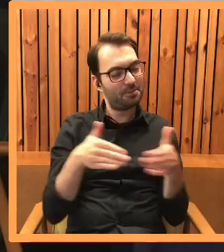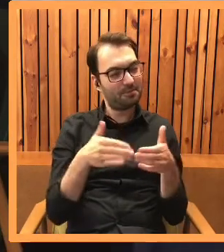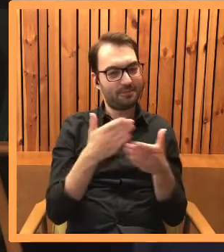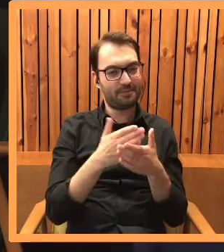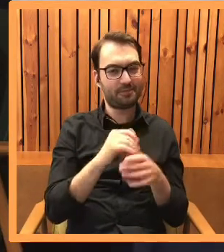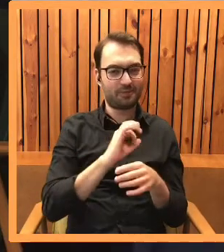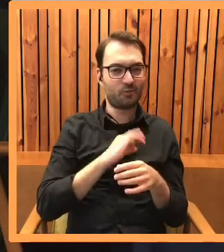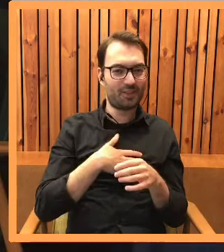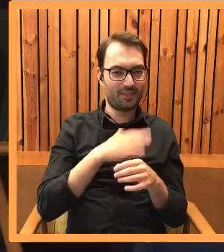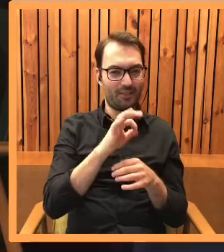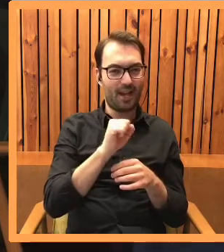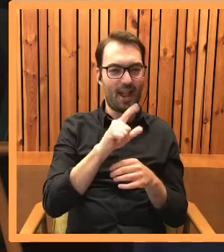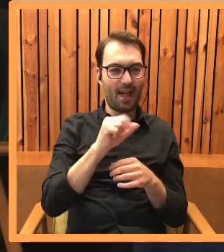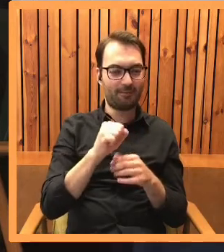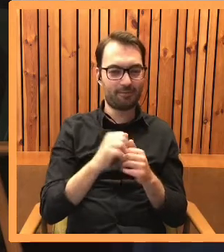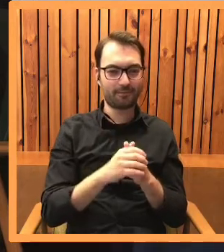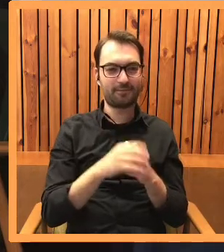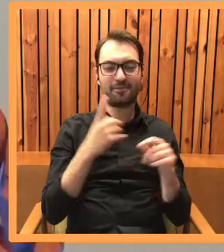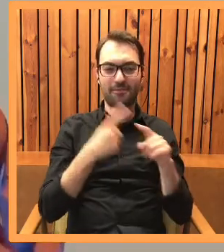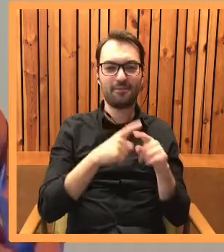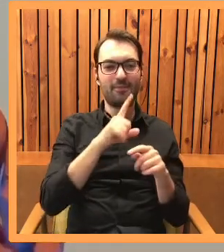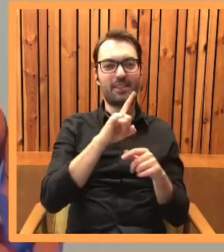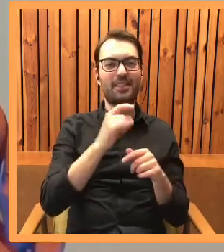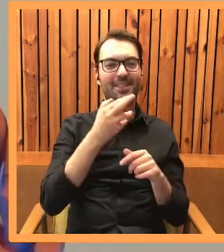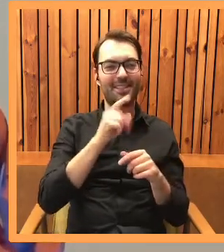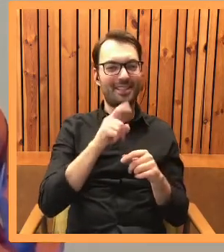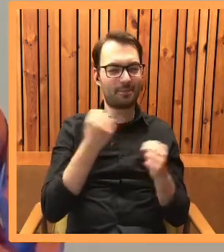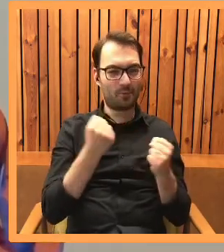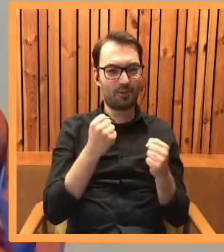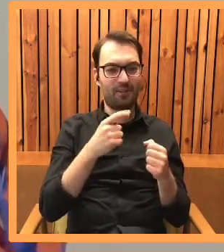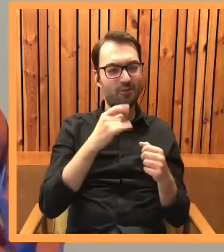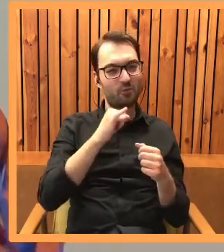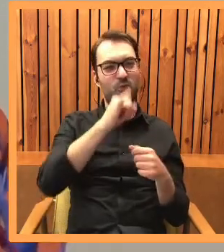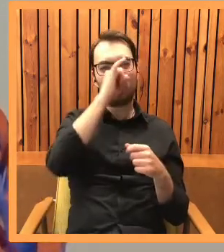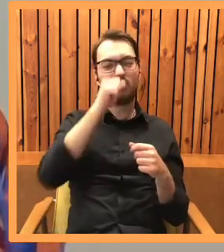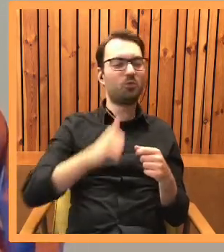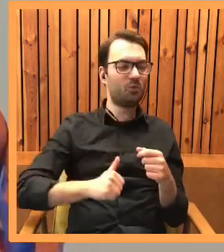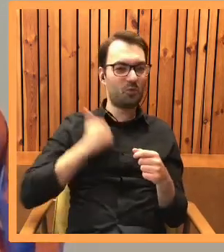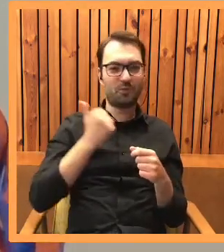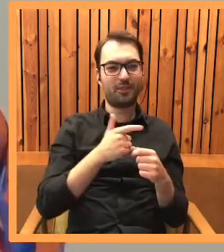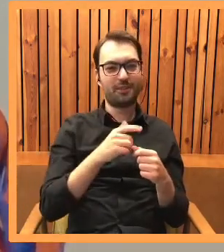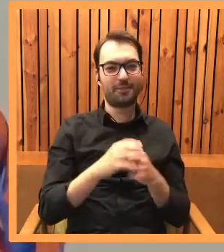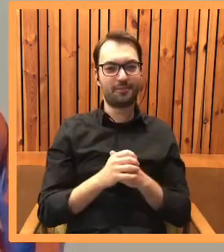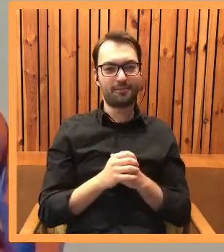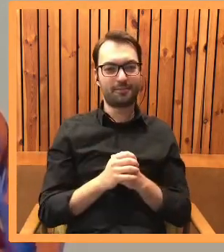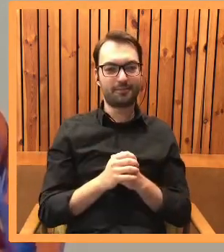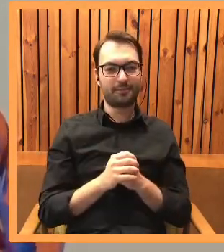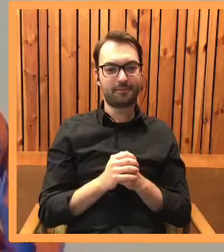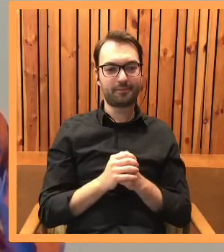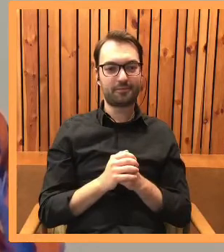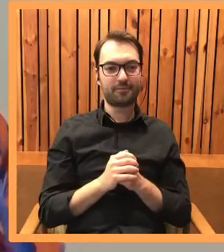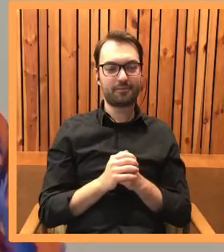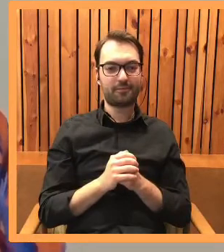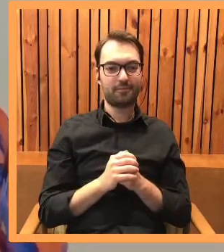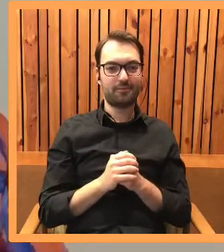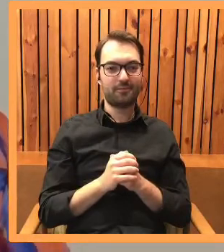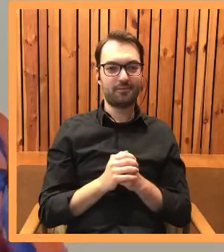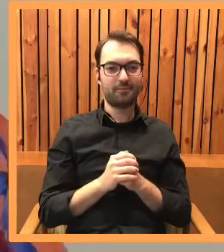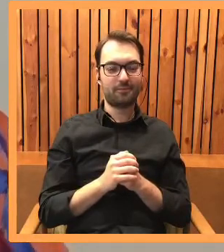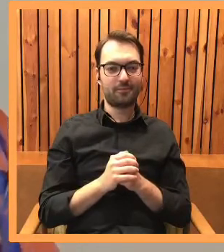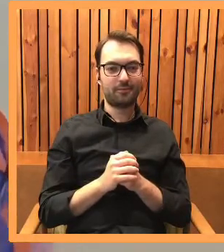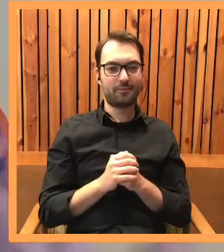Poza tym, tak jak powiedziałaś, jest właśnie taki cyniczny wyniosły. Jest przeświadczony o własnym byciu